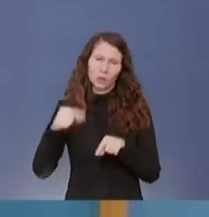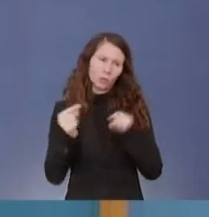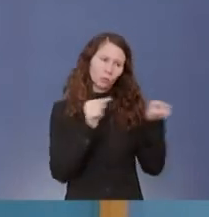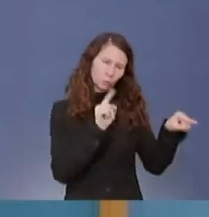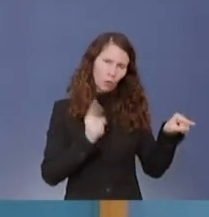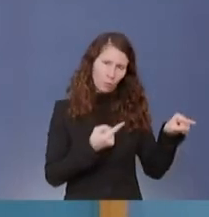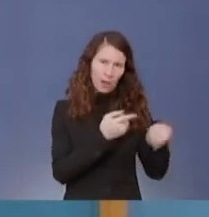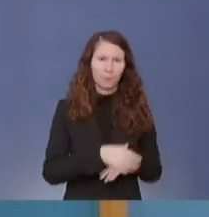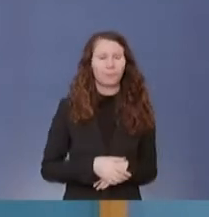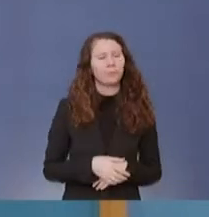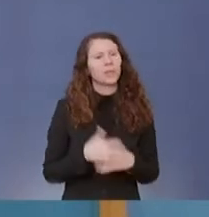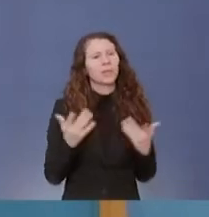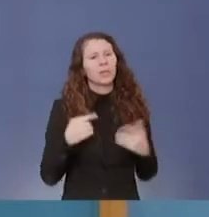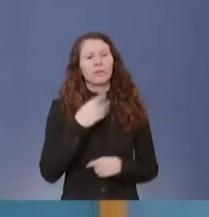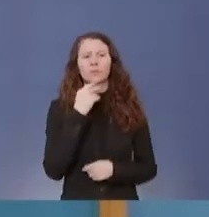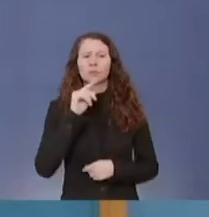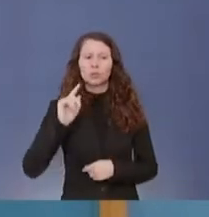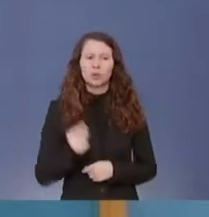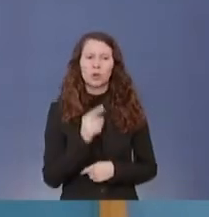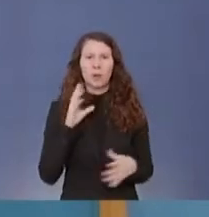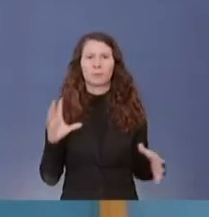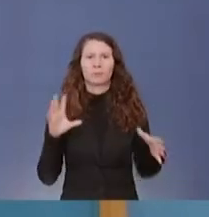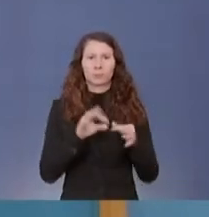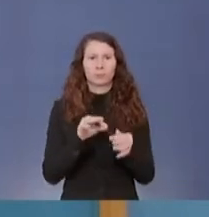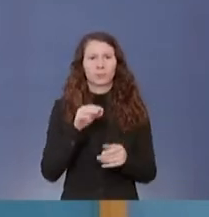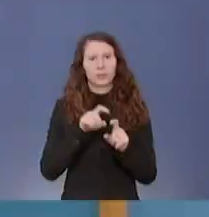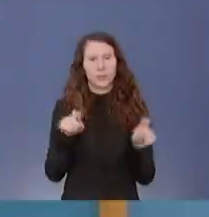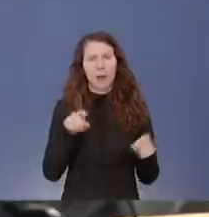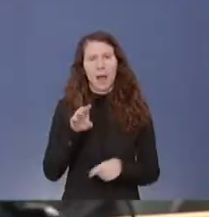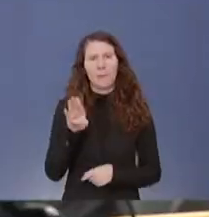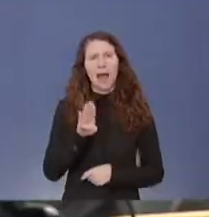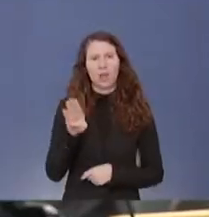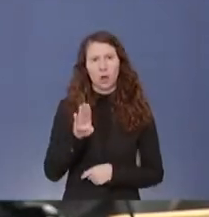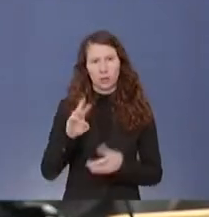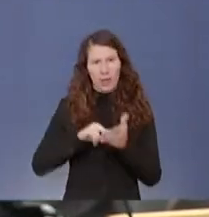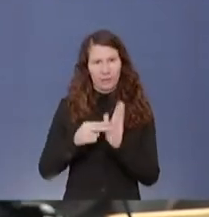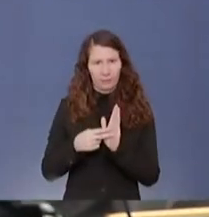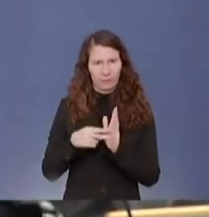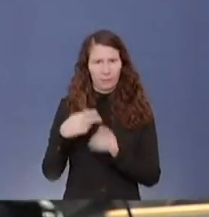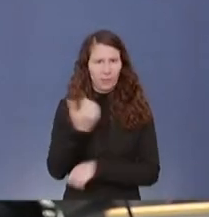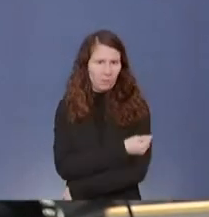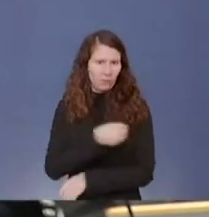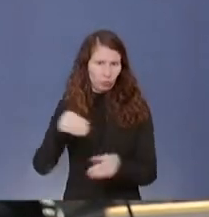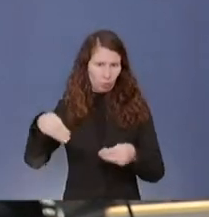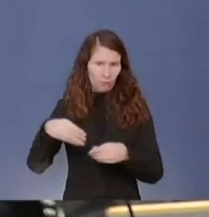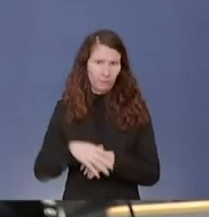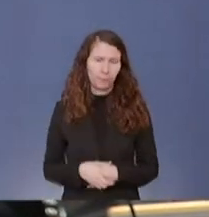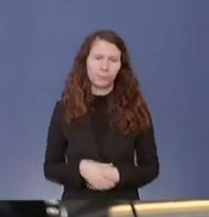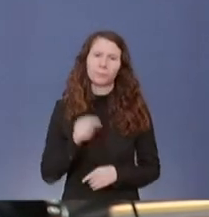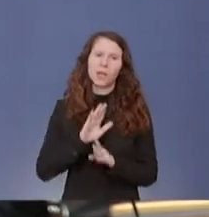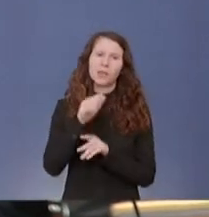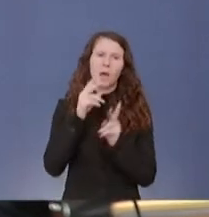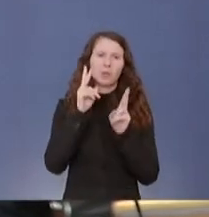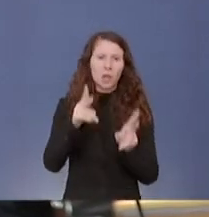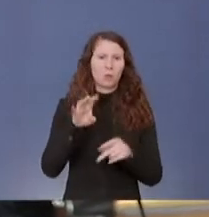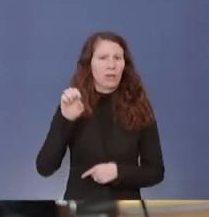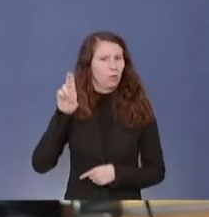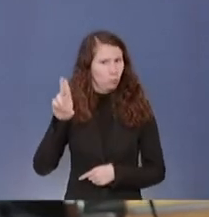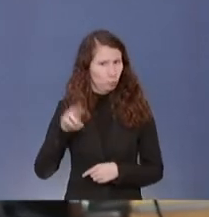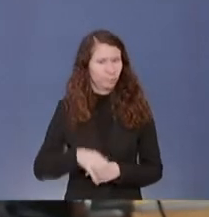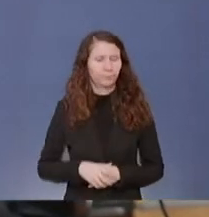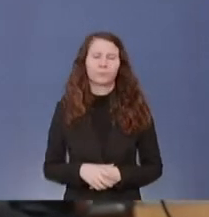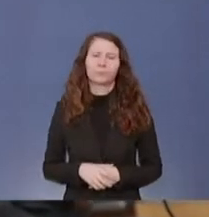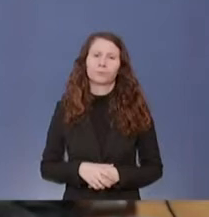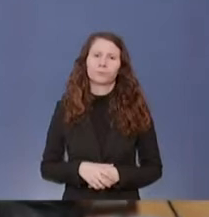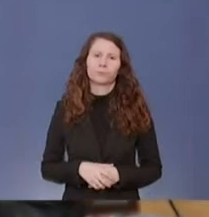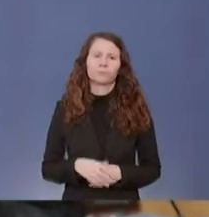Ja, ich möchte nochmal konkret zum Thema Biontech-Impfstoff sprechen. Da hatten wir ja die Nachbestellung der EU. Wird im,